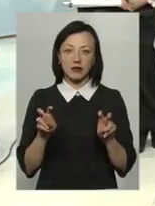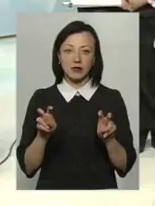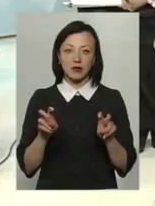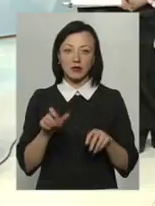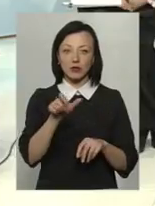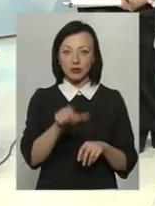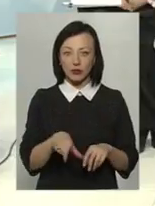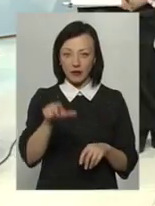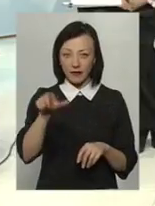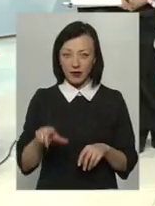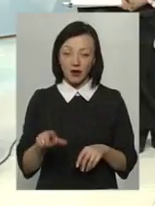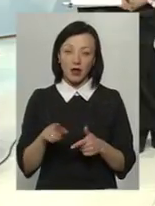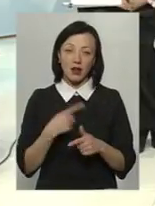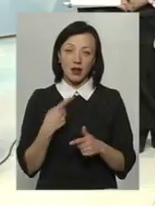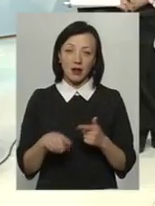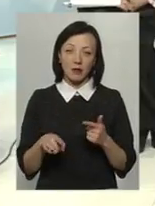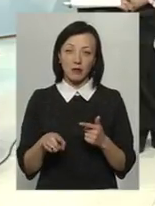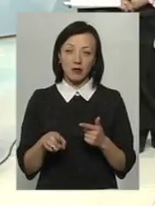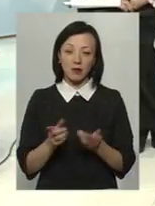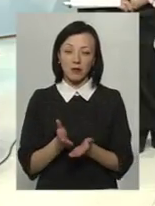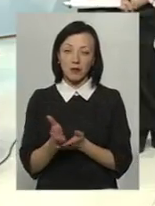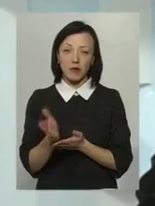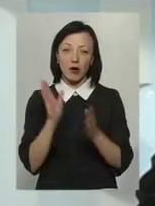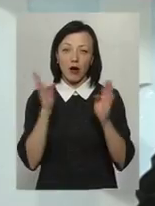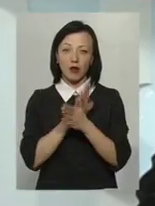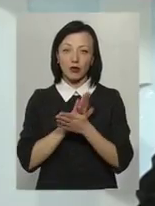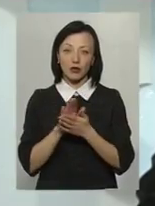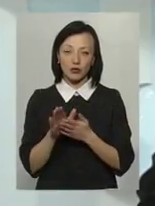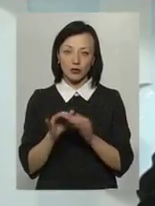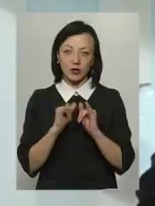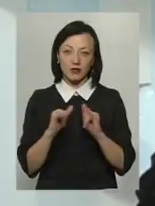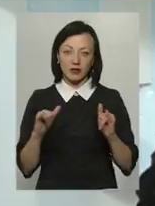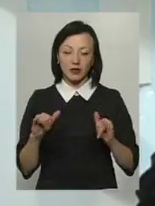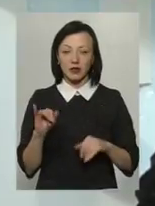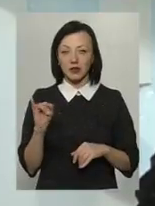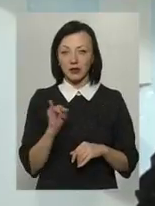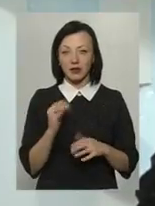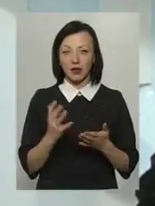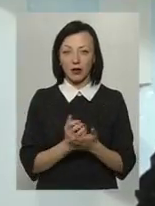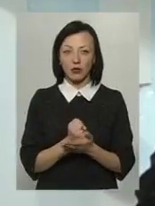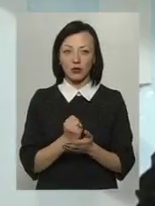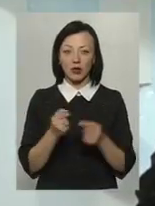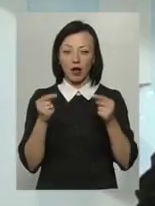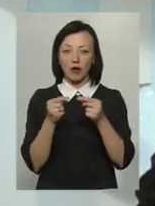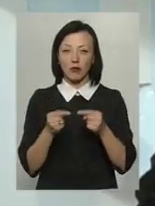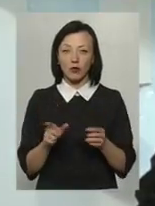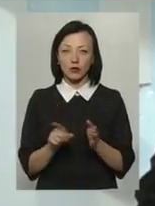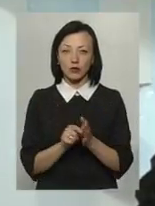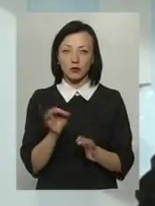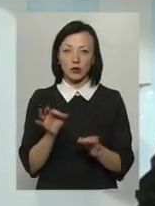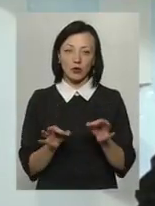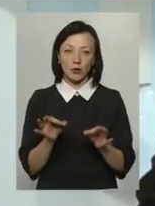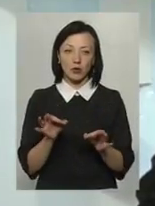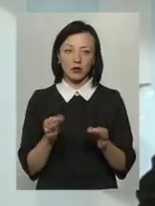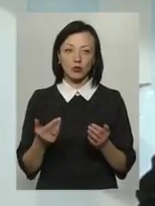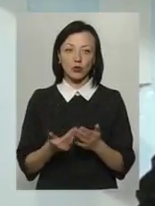-сапиенсу, либо пойдем по екологическому пути розвиття і найдем гармонію з природою і